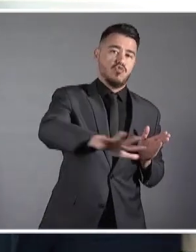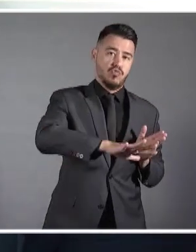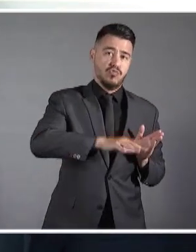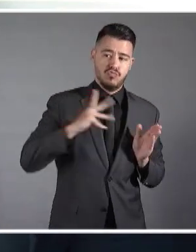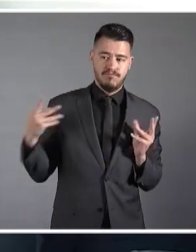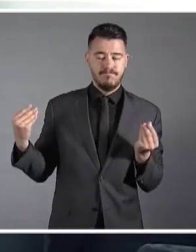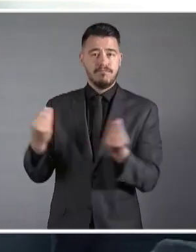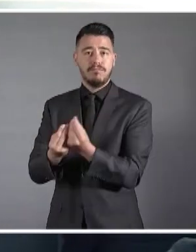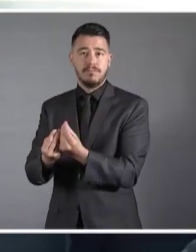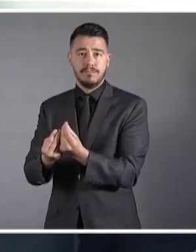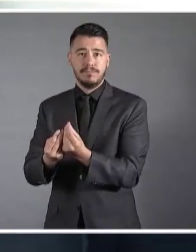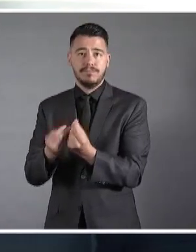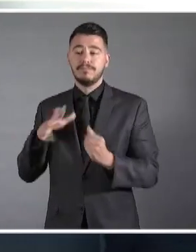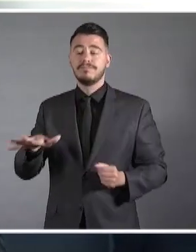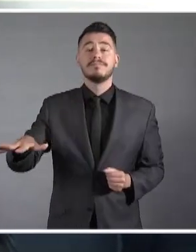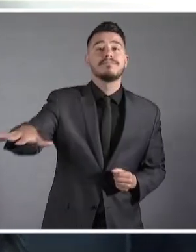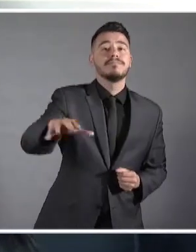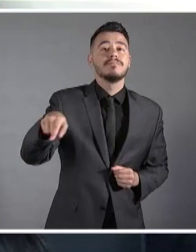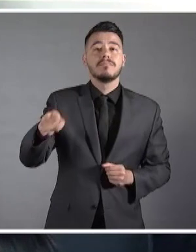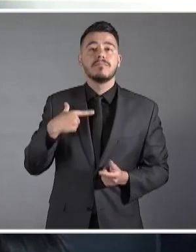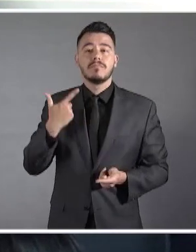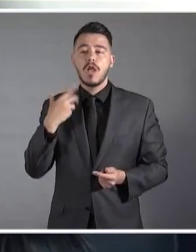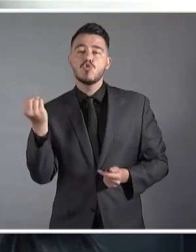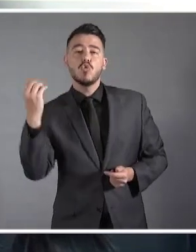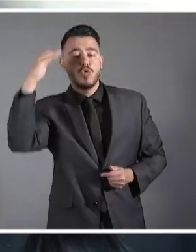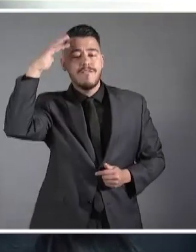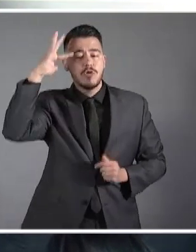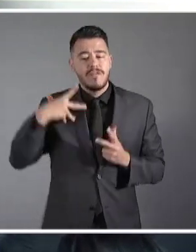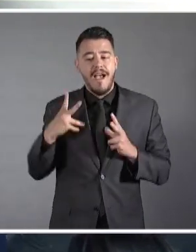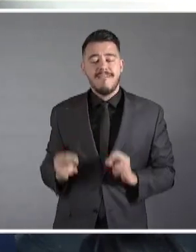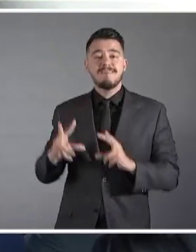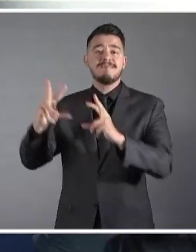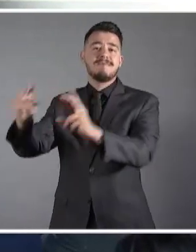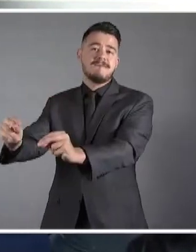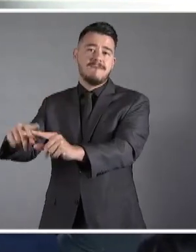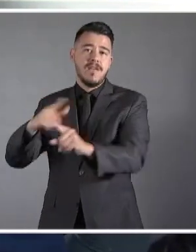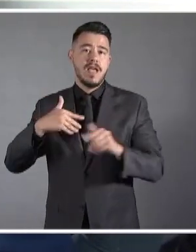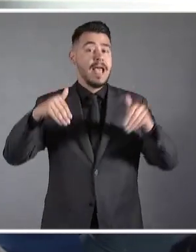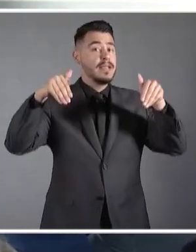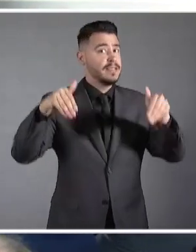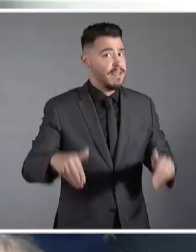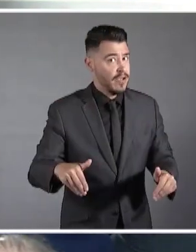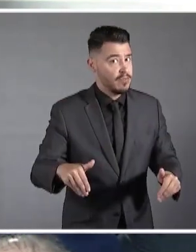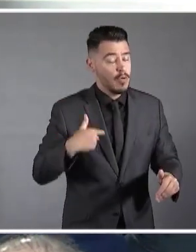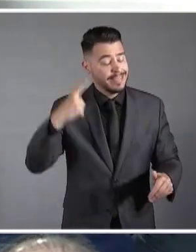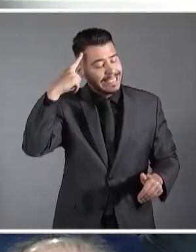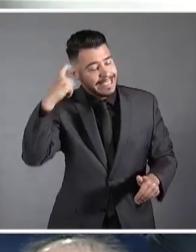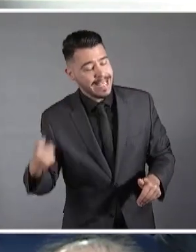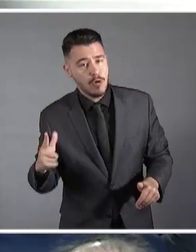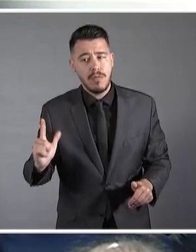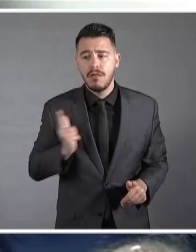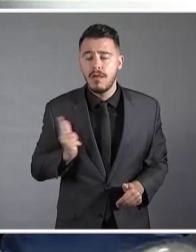της βρίσκουν τους κοινούς μας τόπους, τον σεβασμό και την αναγνώριση των προσδοκιών τους και την